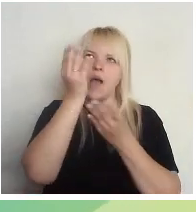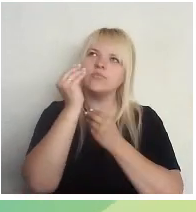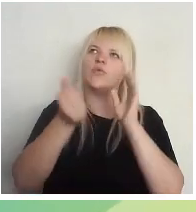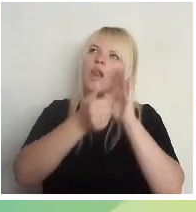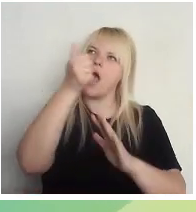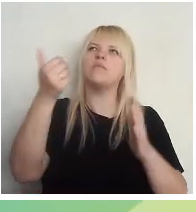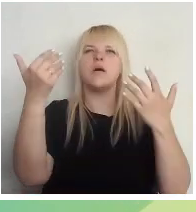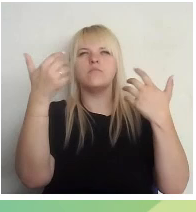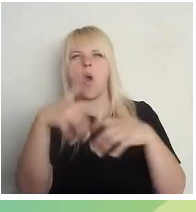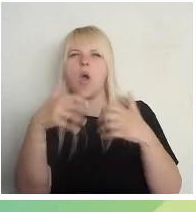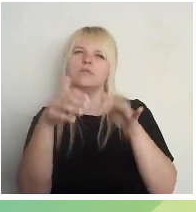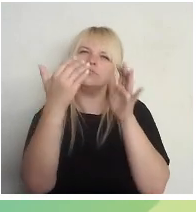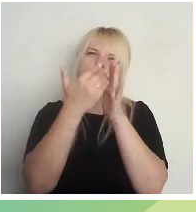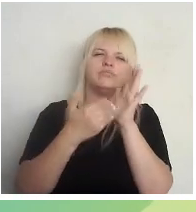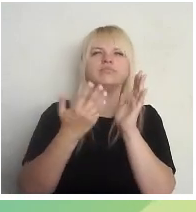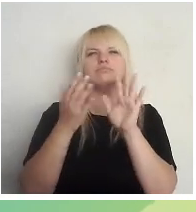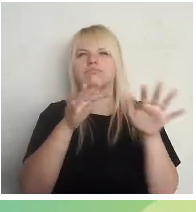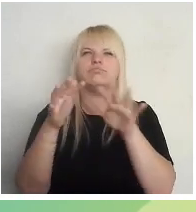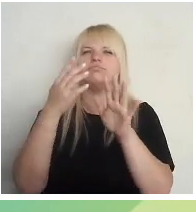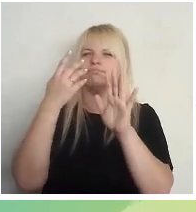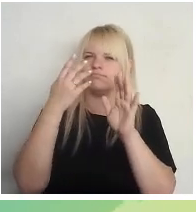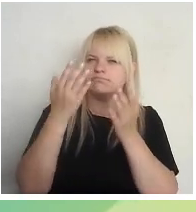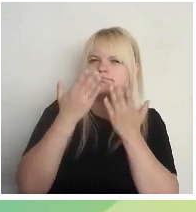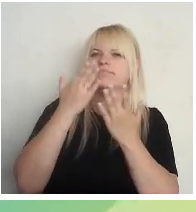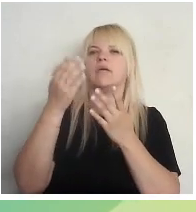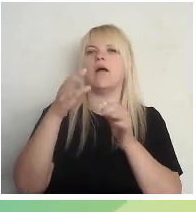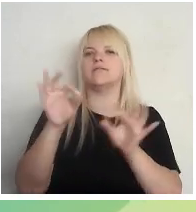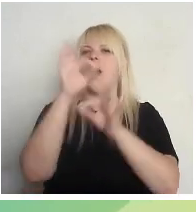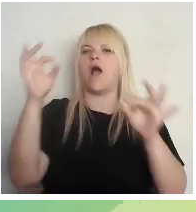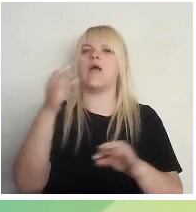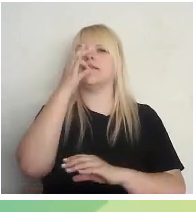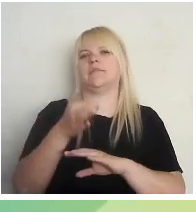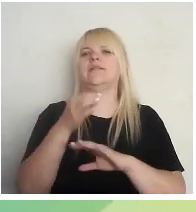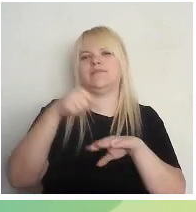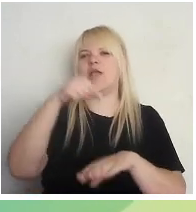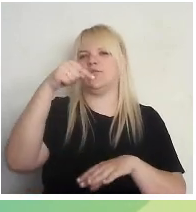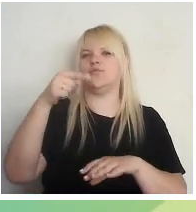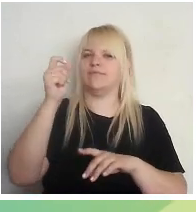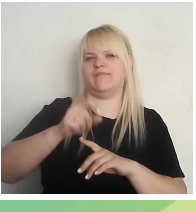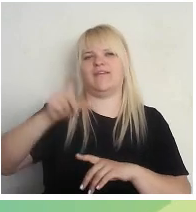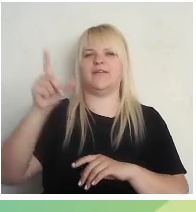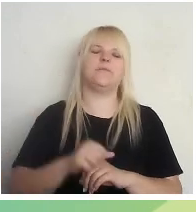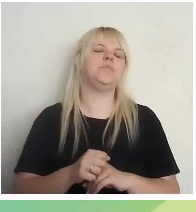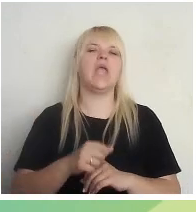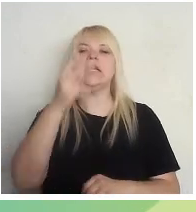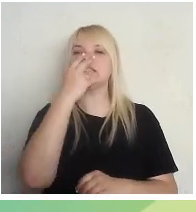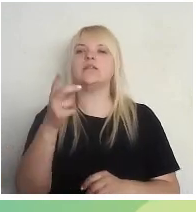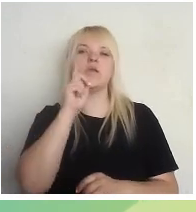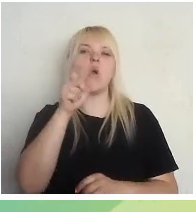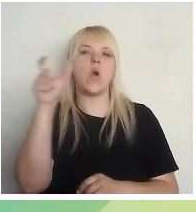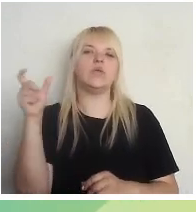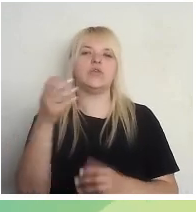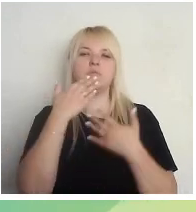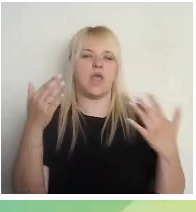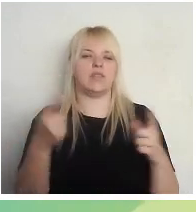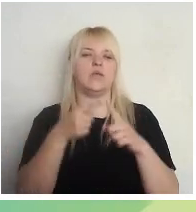principus un sāku balsot ar lielāku atbildību sajūtu. Ja mēs skatāmies uz jauniešu balsojumiem pēdējos dažos vēlēšanu ciklos,